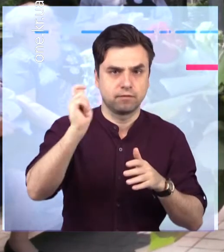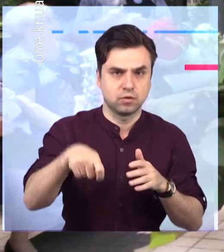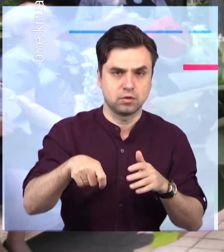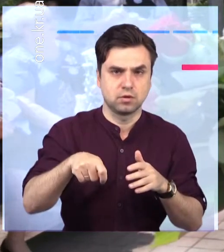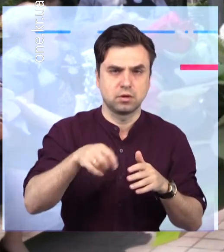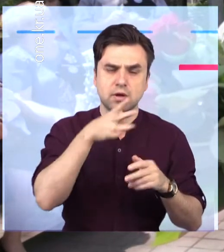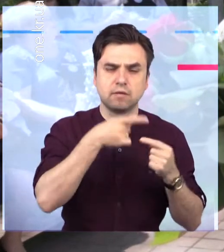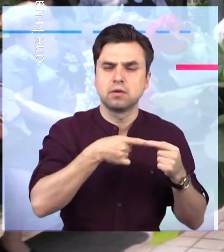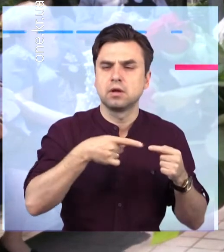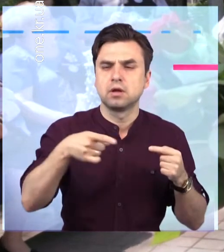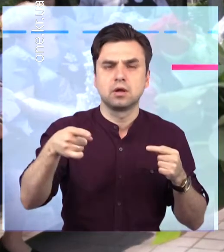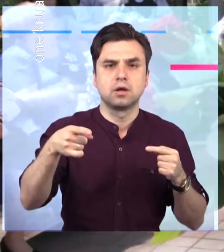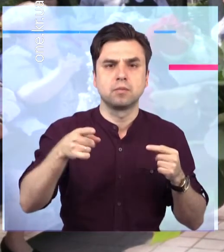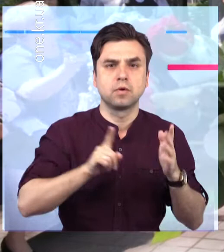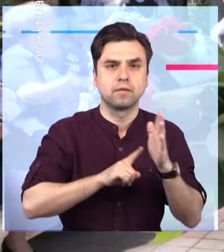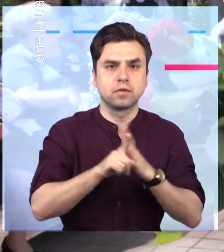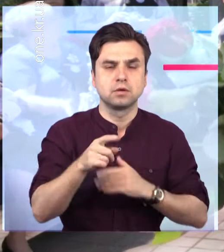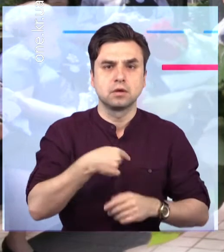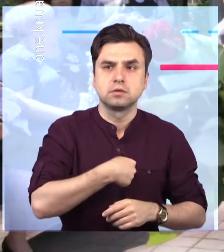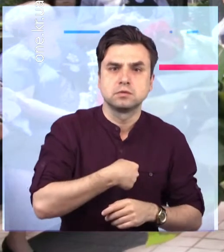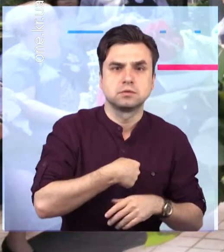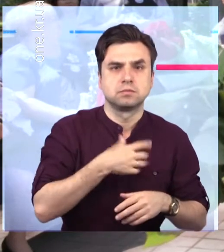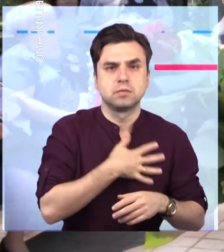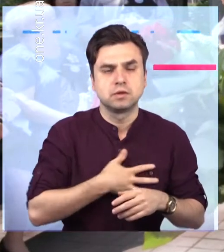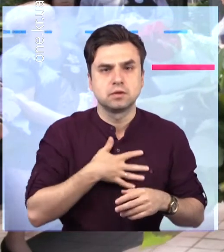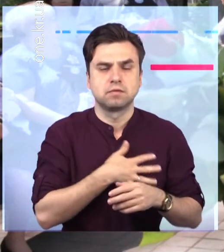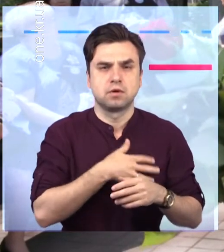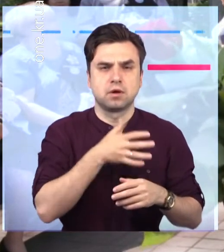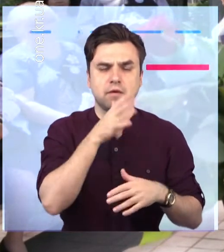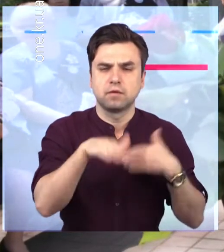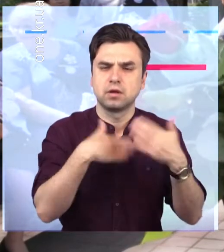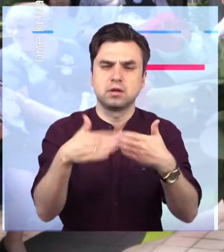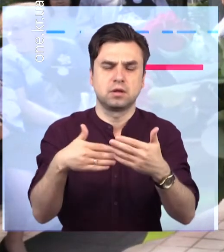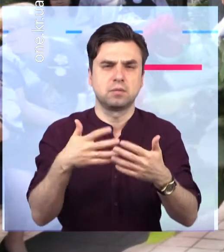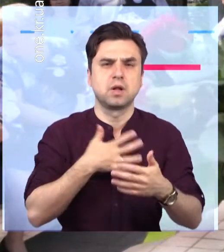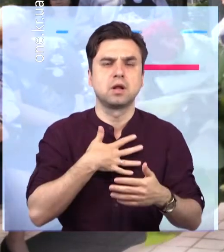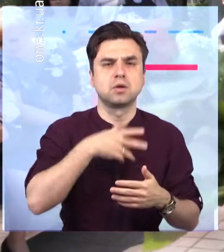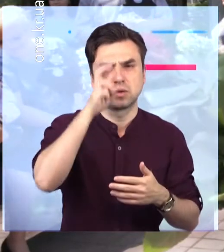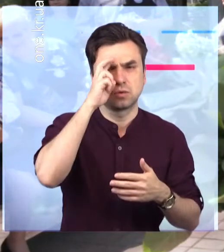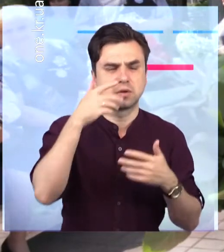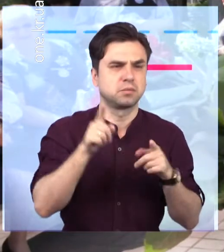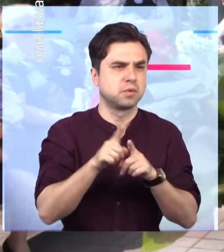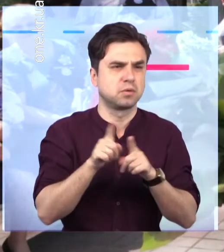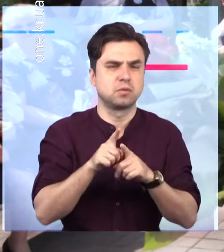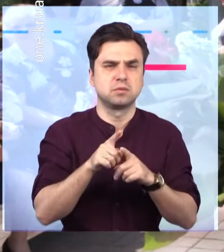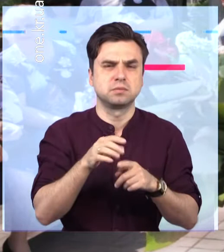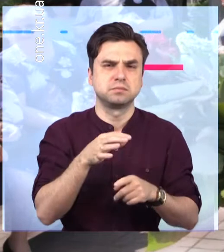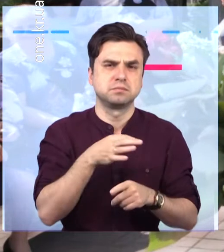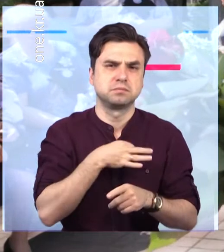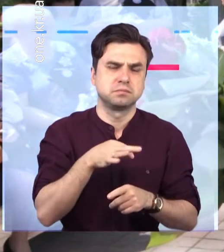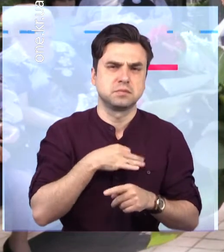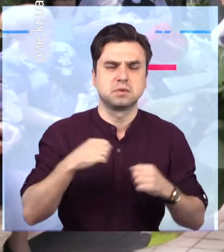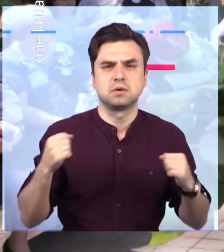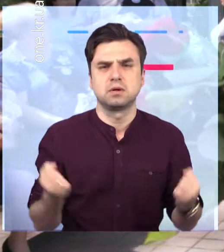і за ці роки наше государство стає забувати,